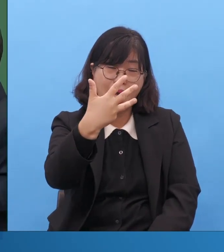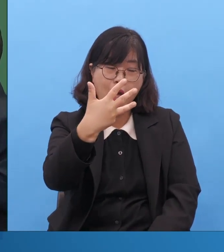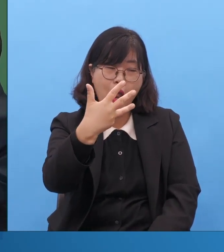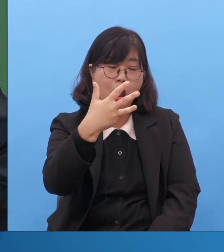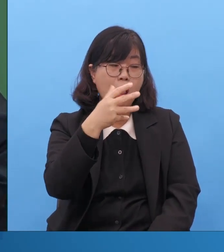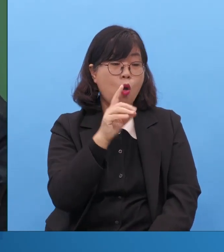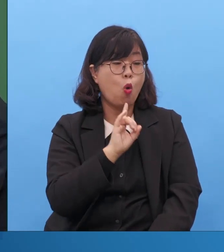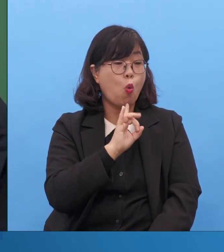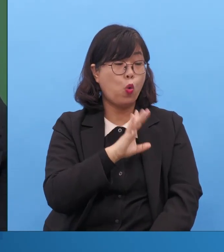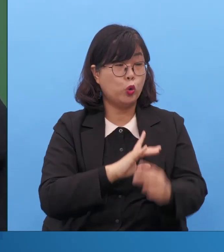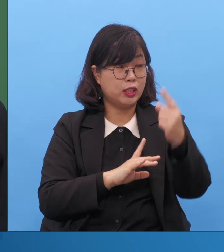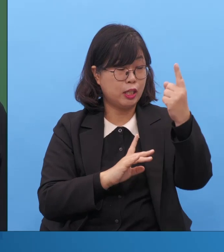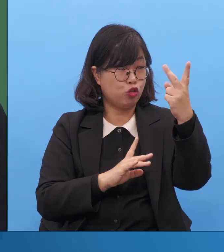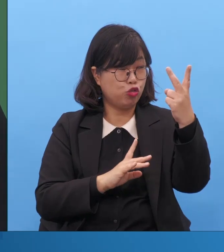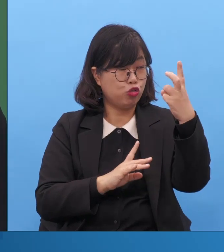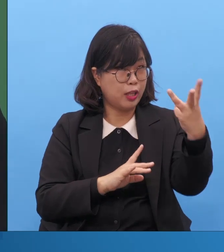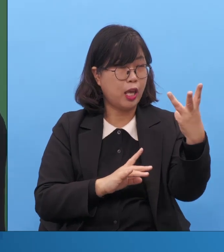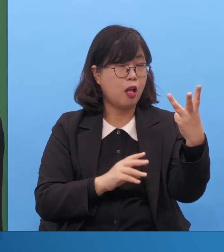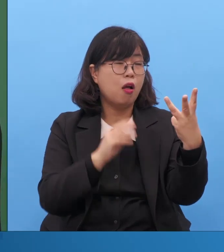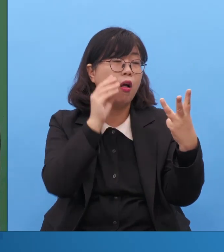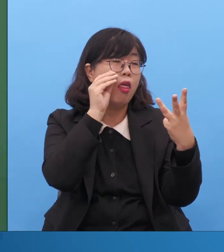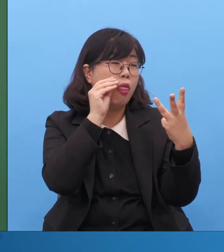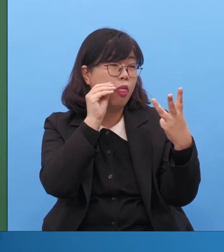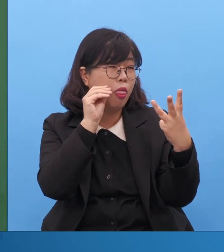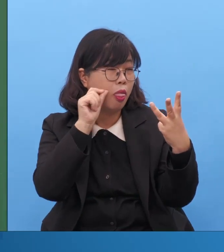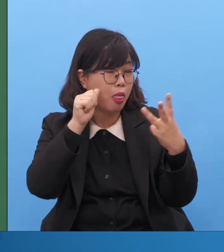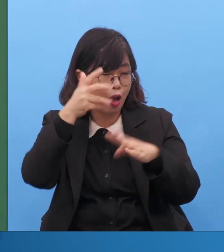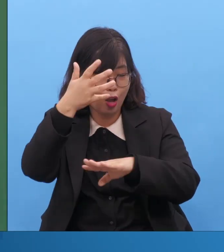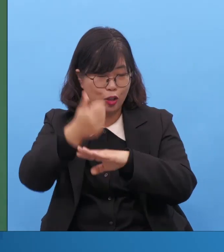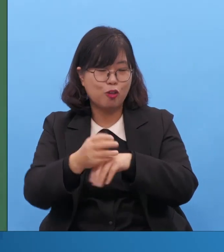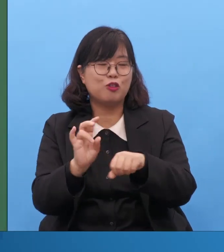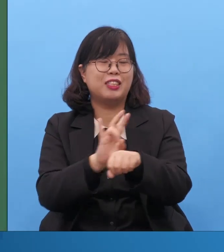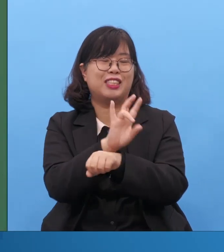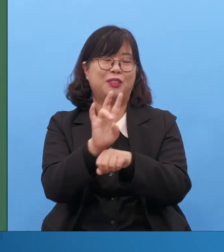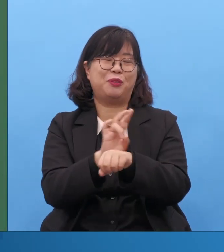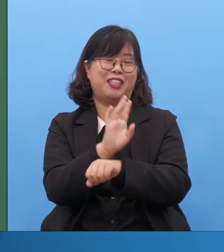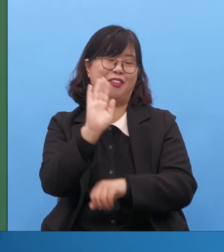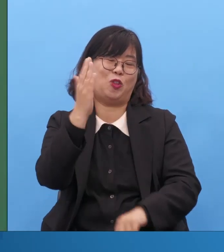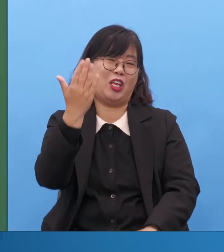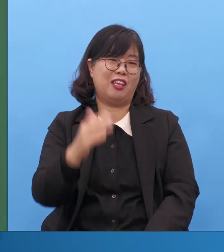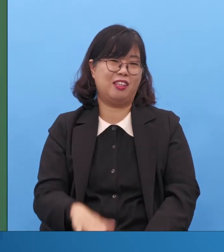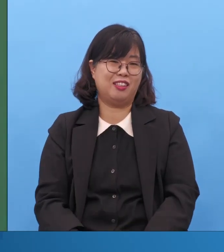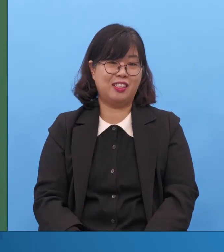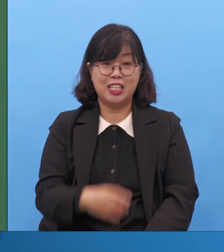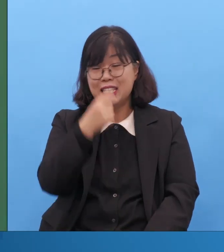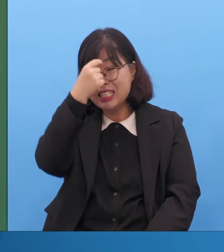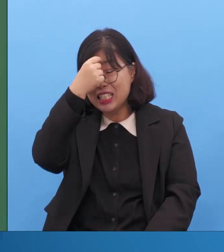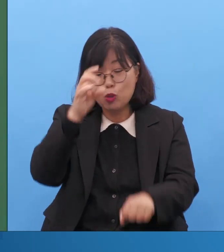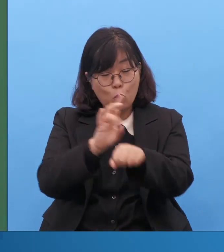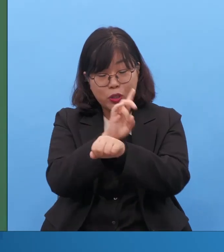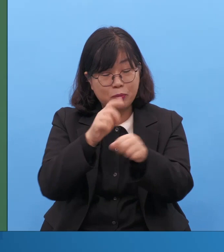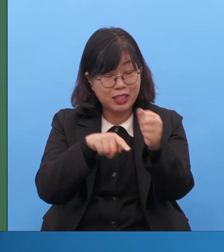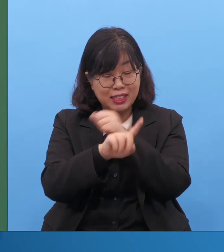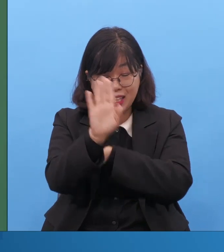24 기도는 하루에 한 5분씩 밖에 안 하는데도 24가 되고 드디어